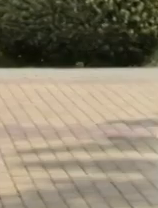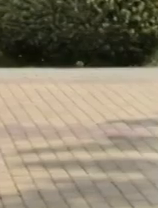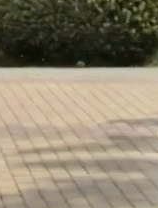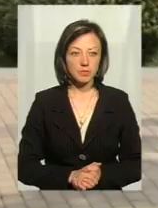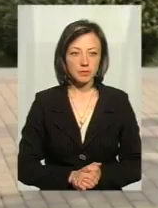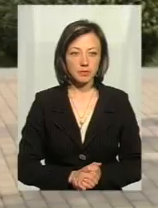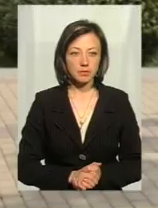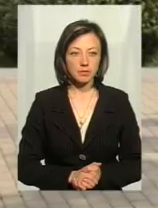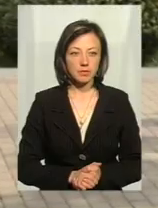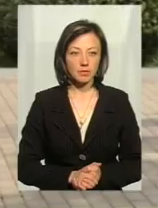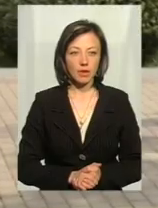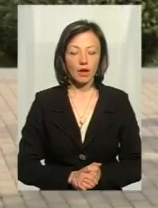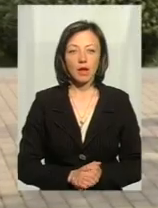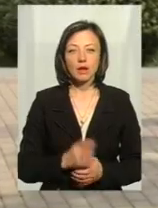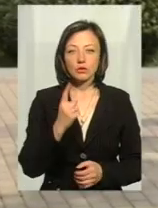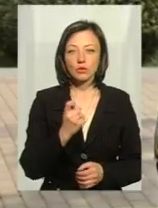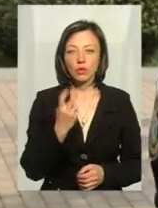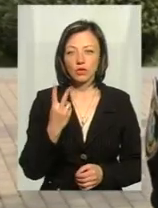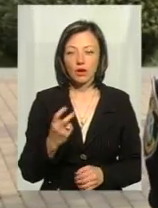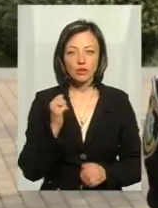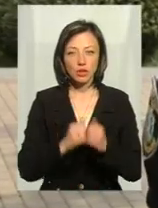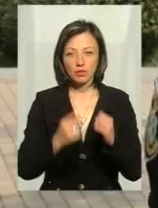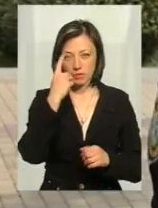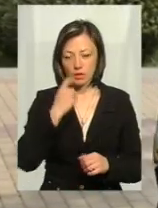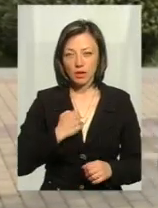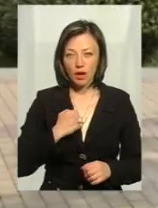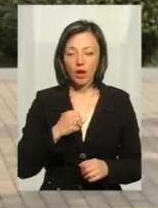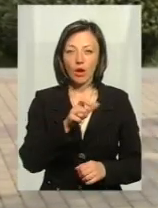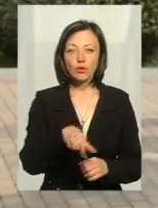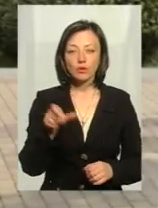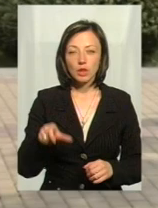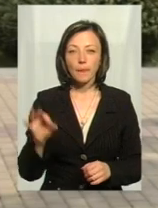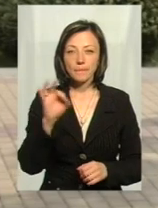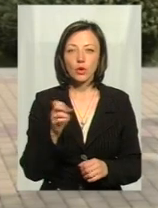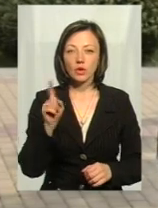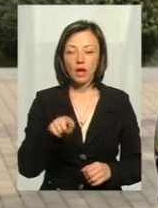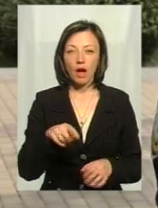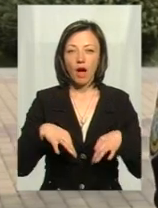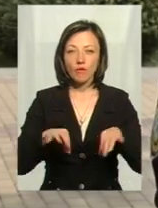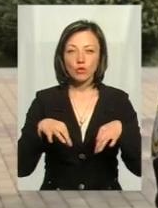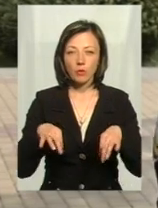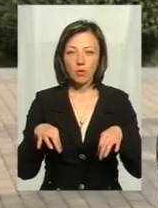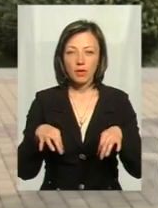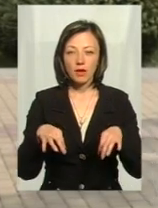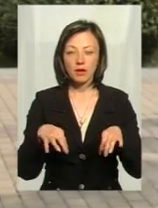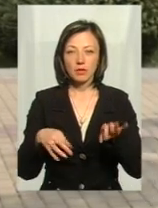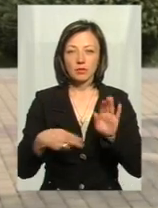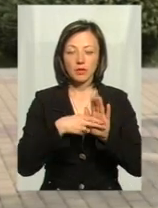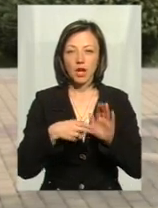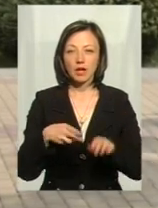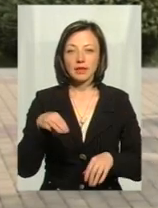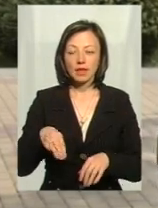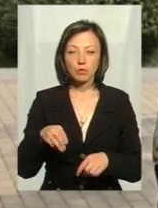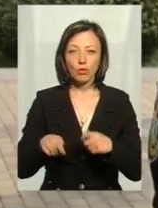На лінію 102 досить часто надходять повідомлення від небайдужих громадян про те, що автомобілі з шашками таксі порушують правила